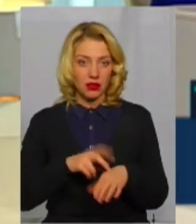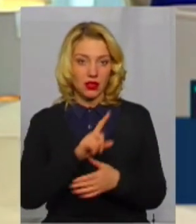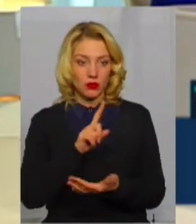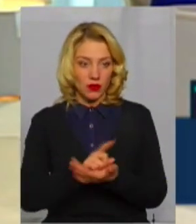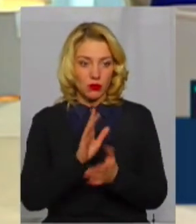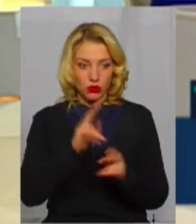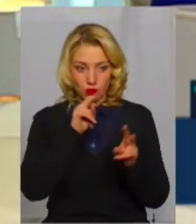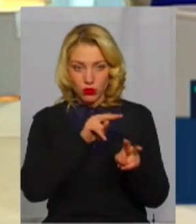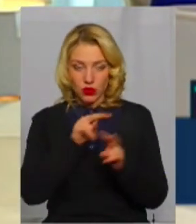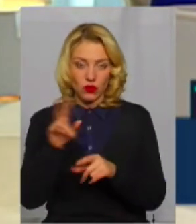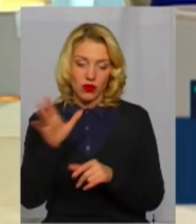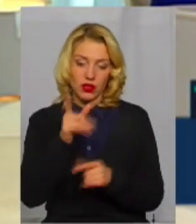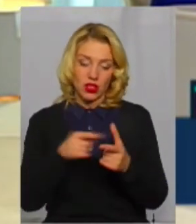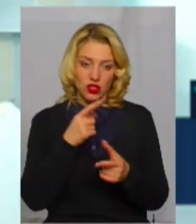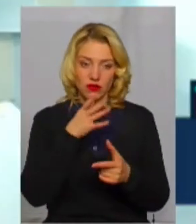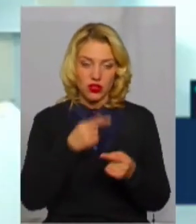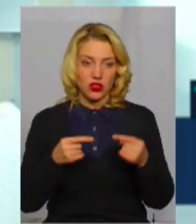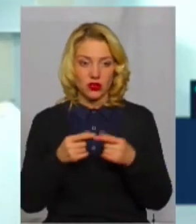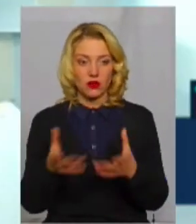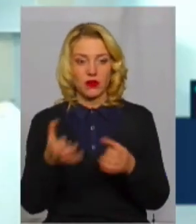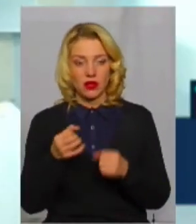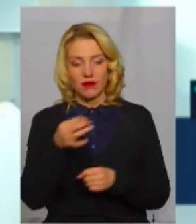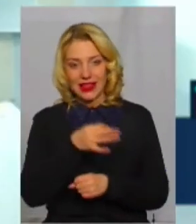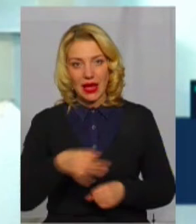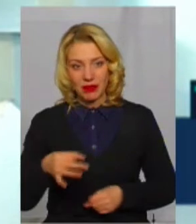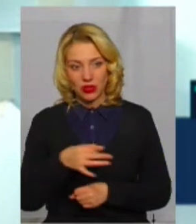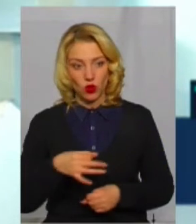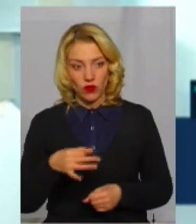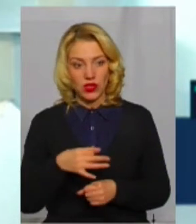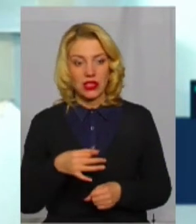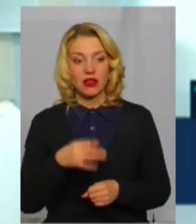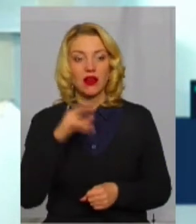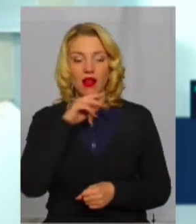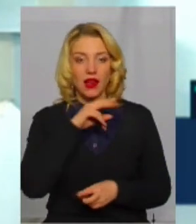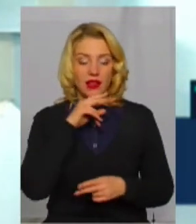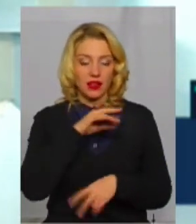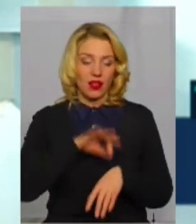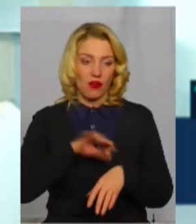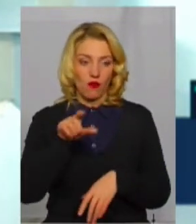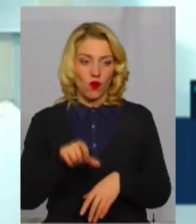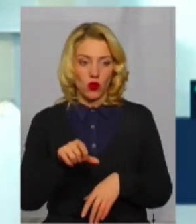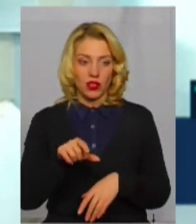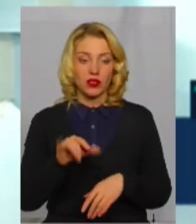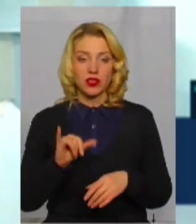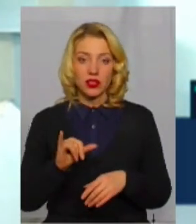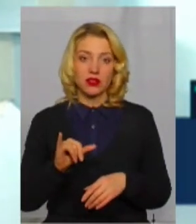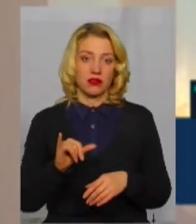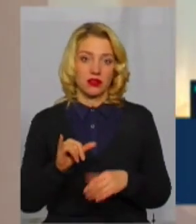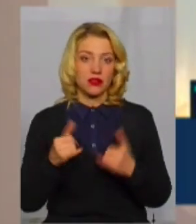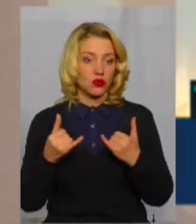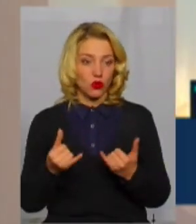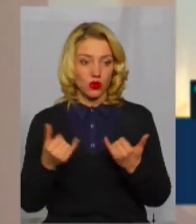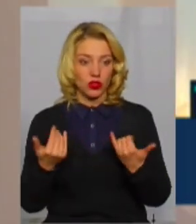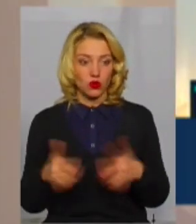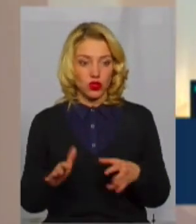'язаний буде прослідкувати, чи вчасно прийняв там таблетовані ліки, хворий, і сьогодні вже,